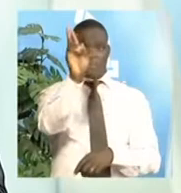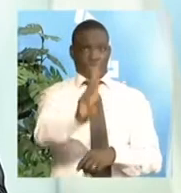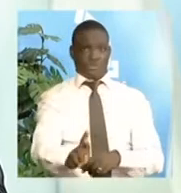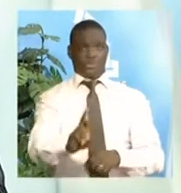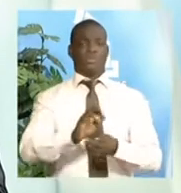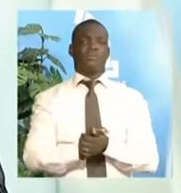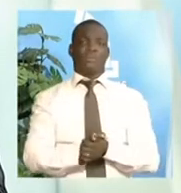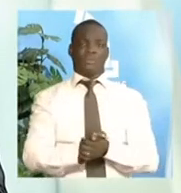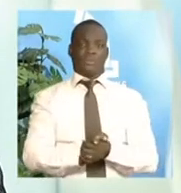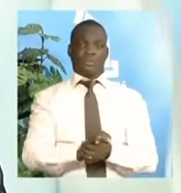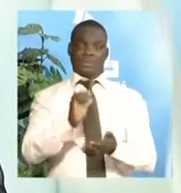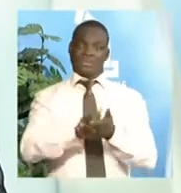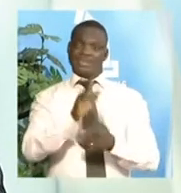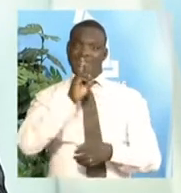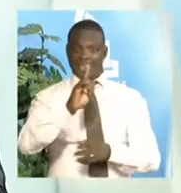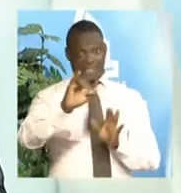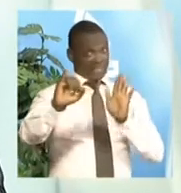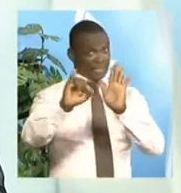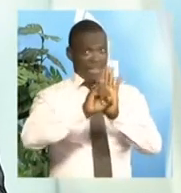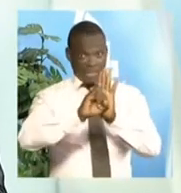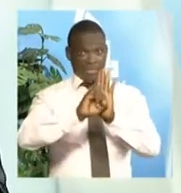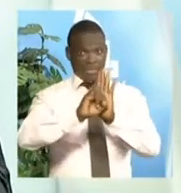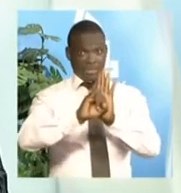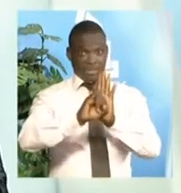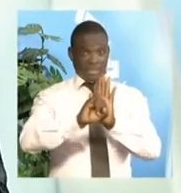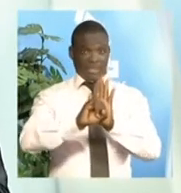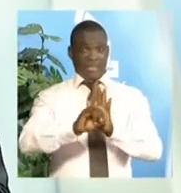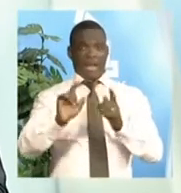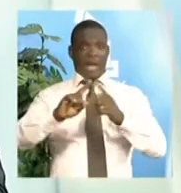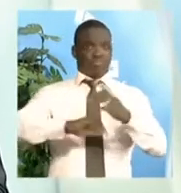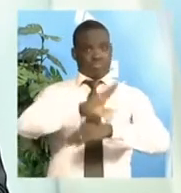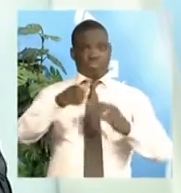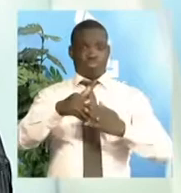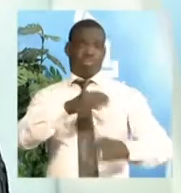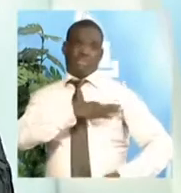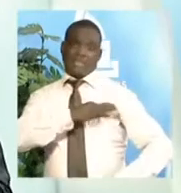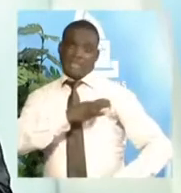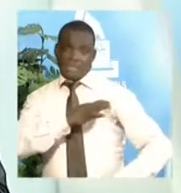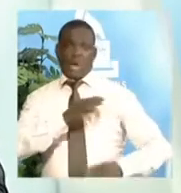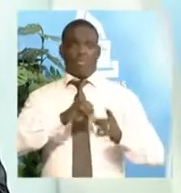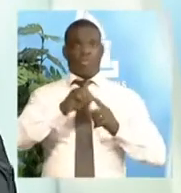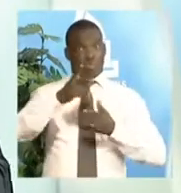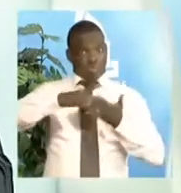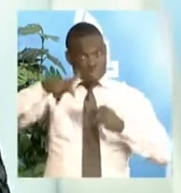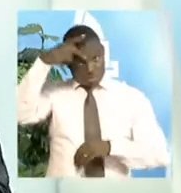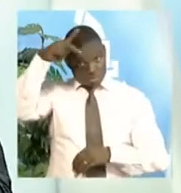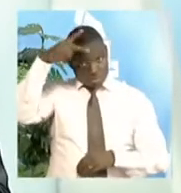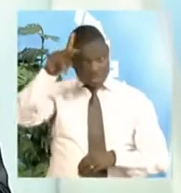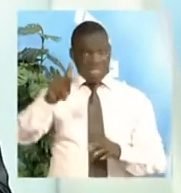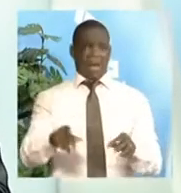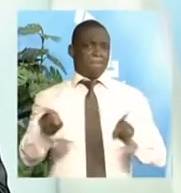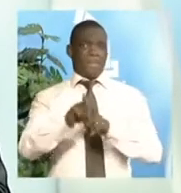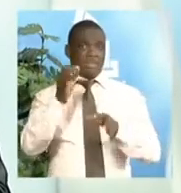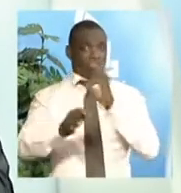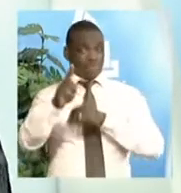Il est donc formellement interdit à tout candidat ou parti politique, même ayant par année une